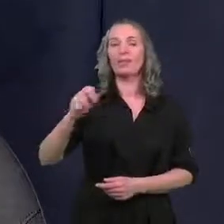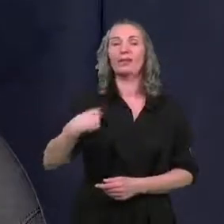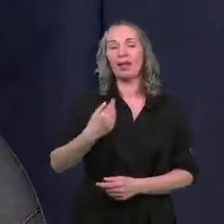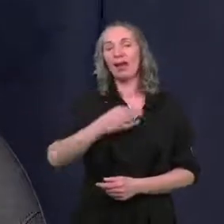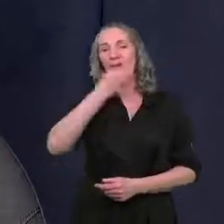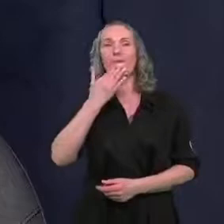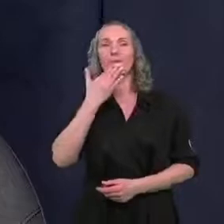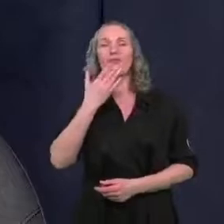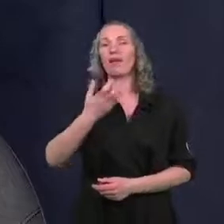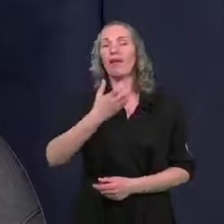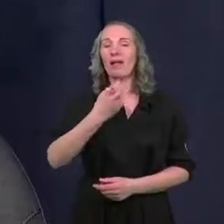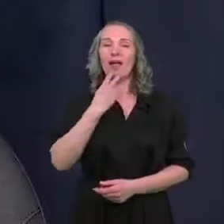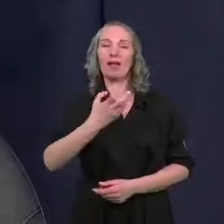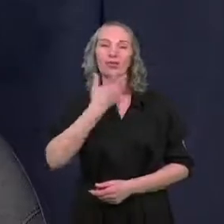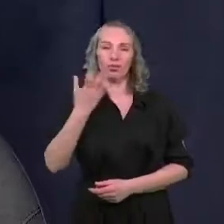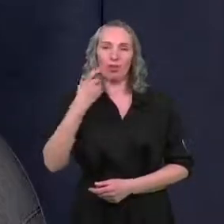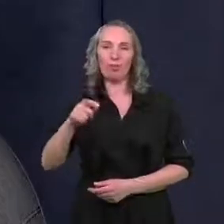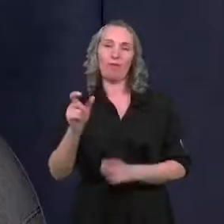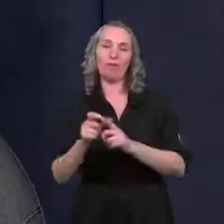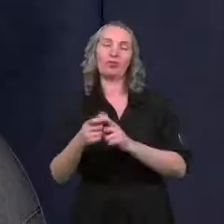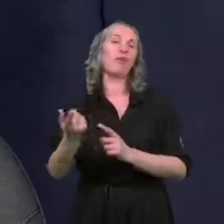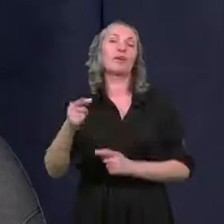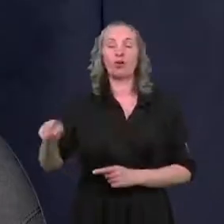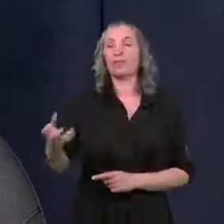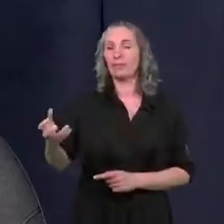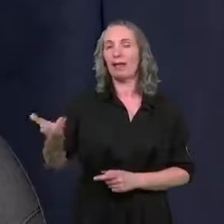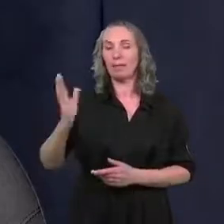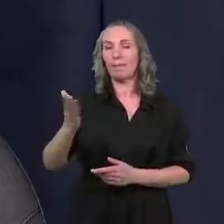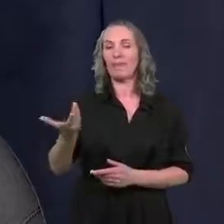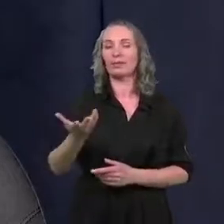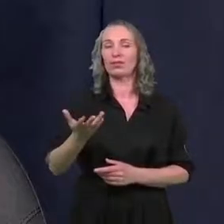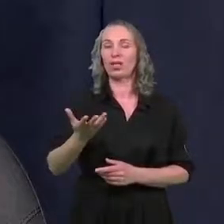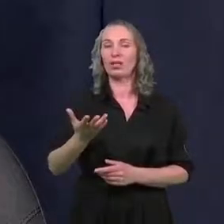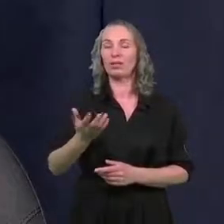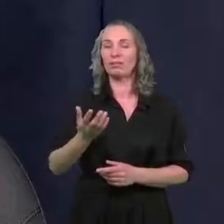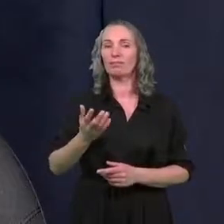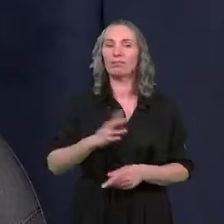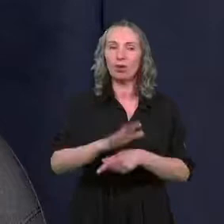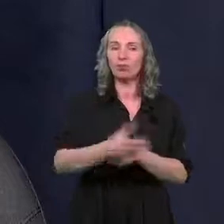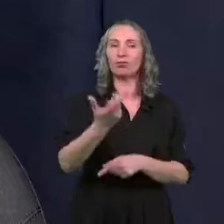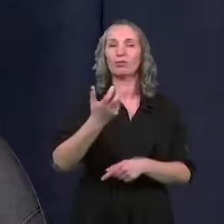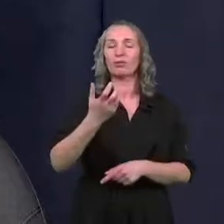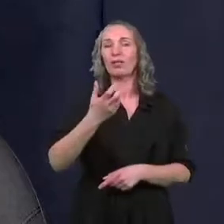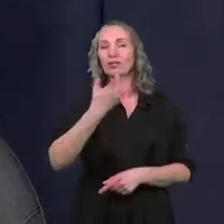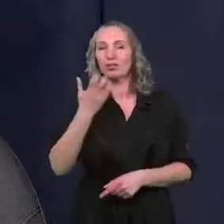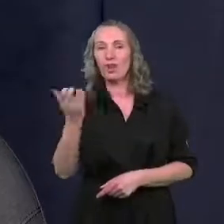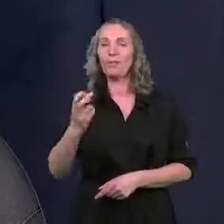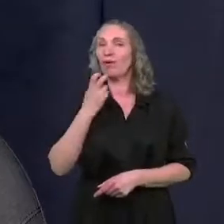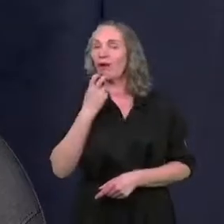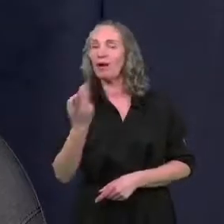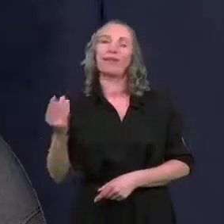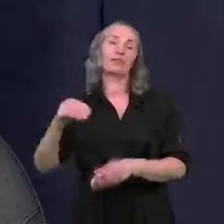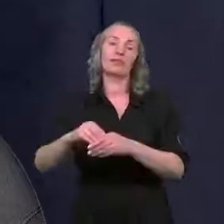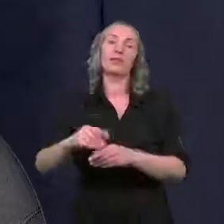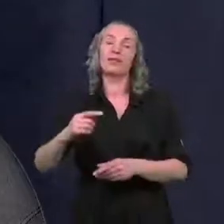używać elektrociepłownia, bo też to ma być spalarnia, która będzie produkowała i energię elektryczną i ciepło dla naszego